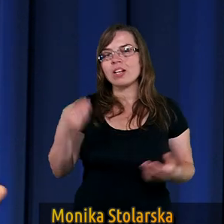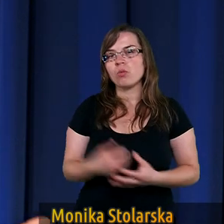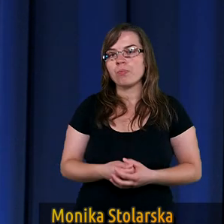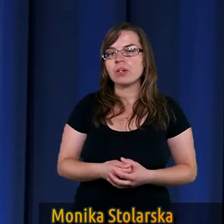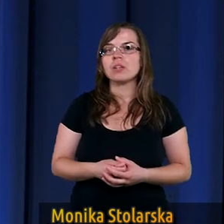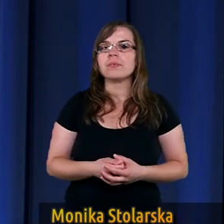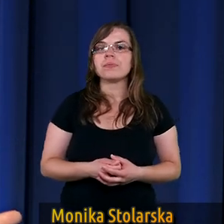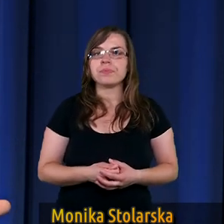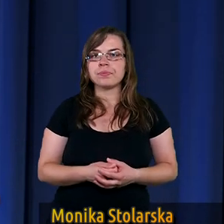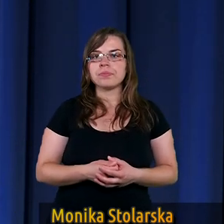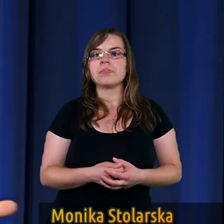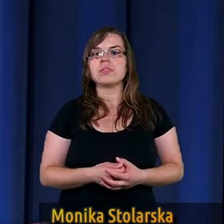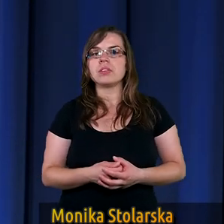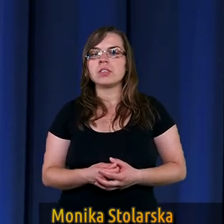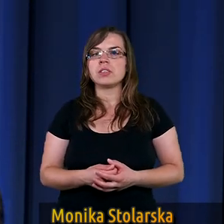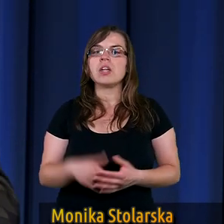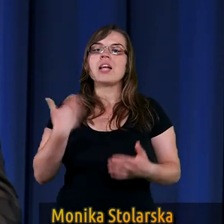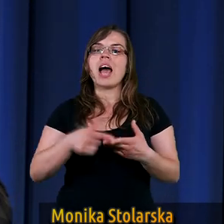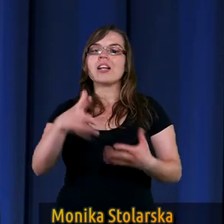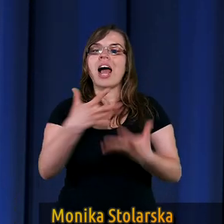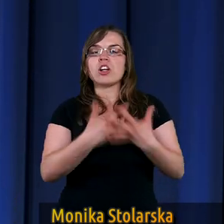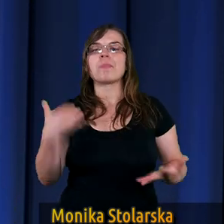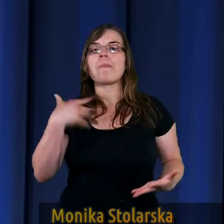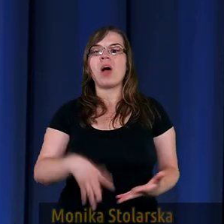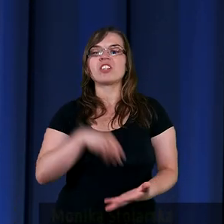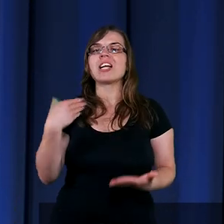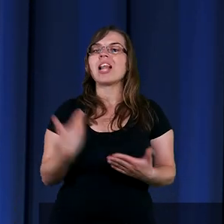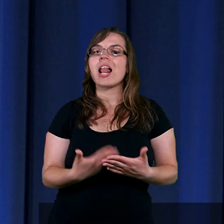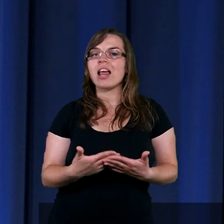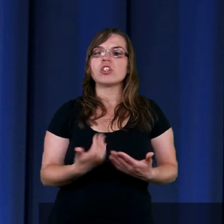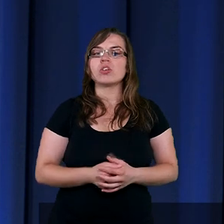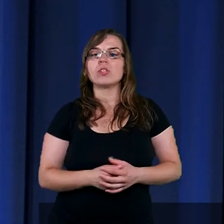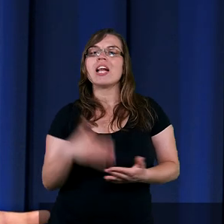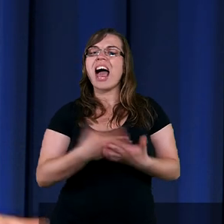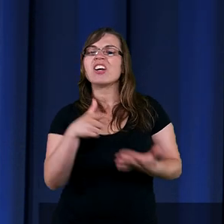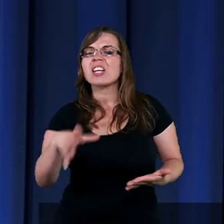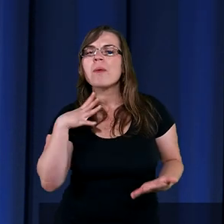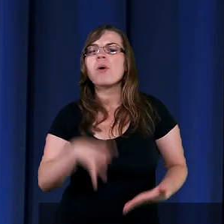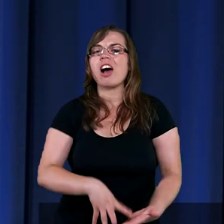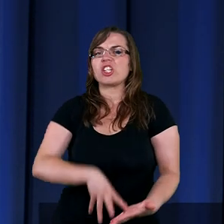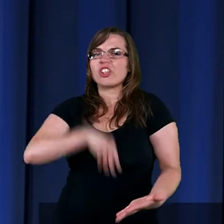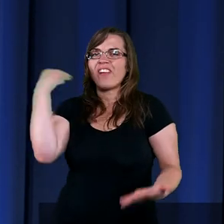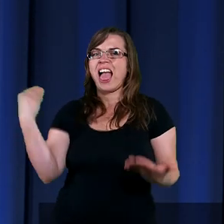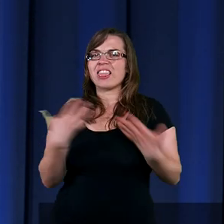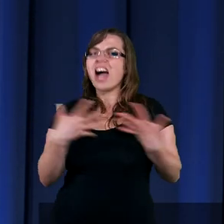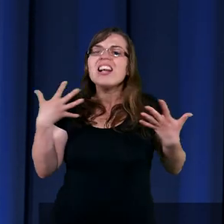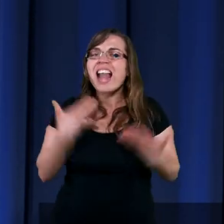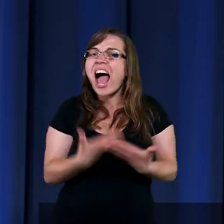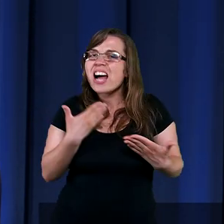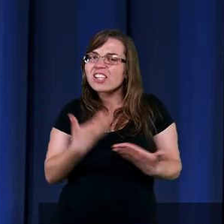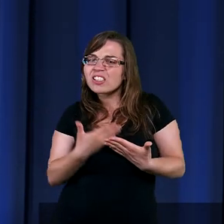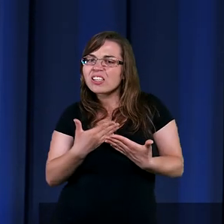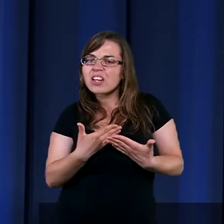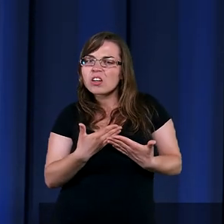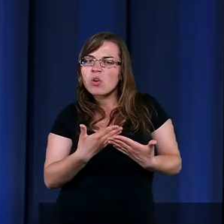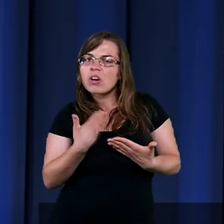I wiecie, dlaczego ta ziemia była święta? Dlaczego ta ziemia była święta? Bo